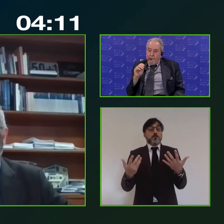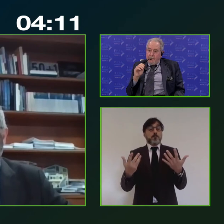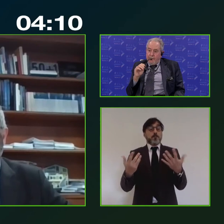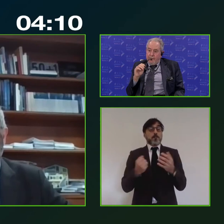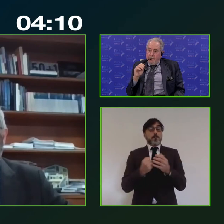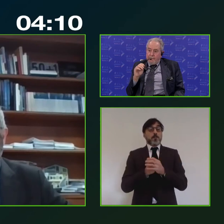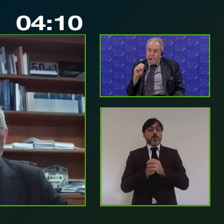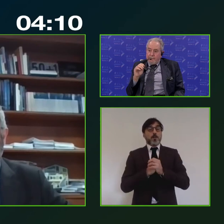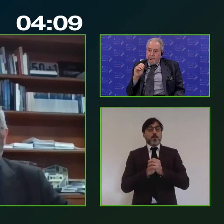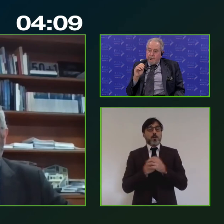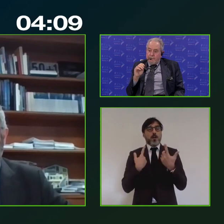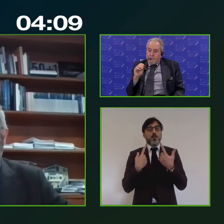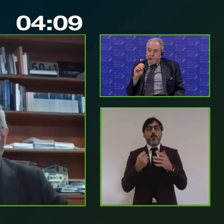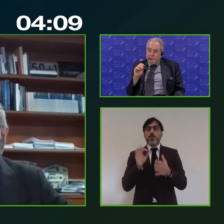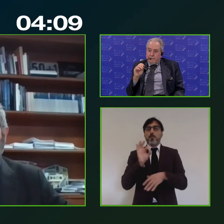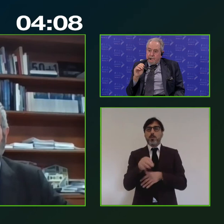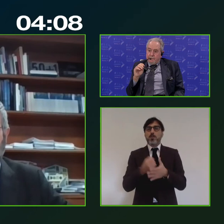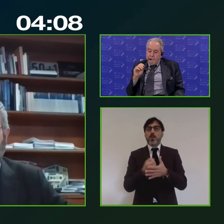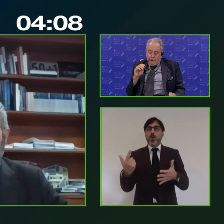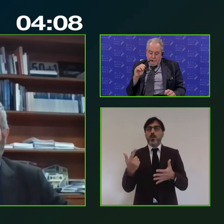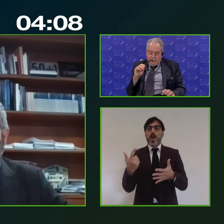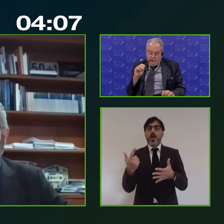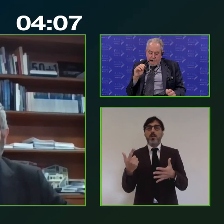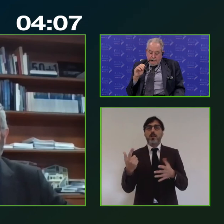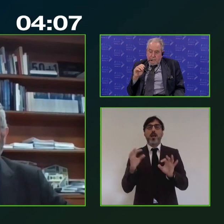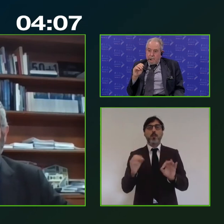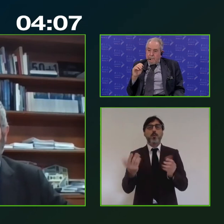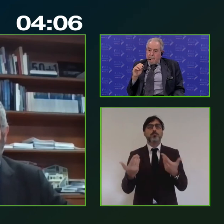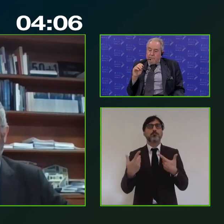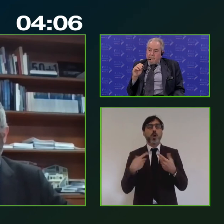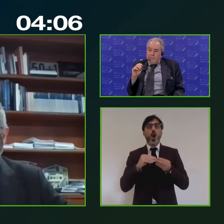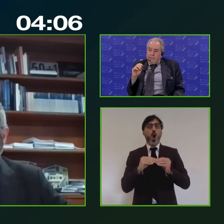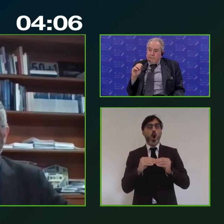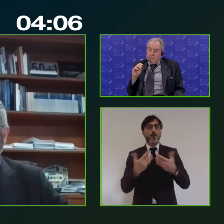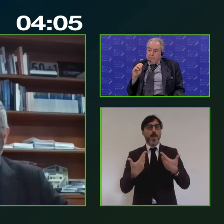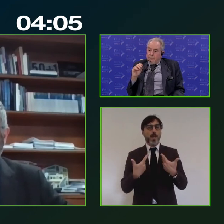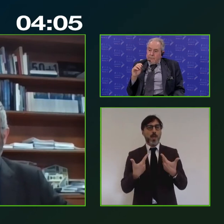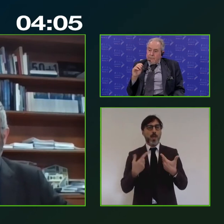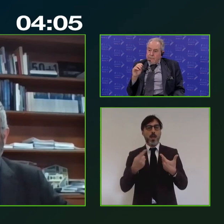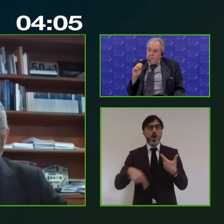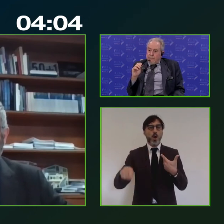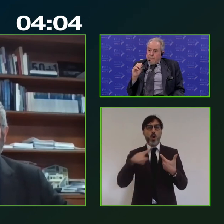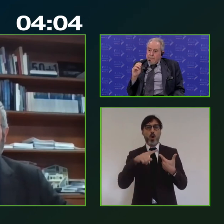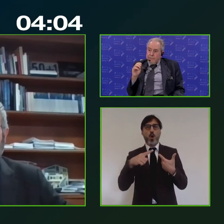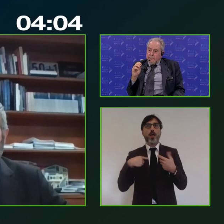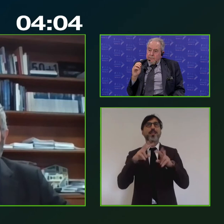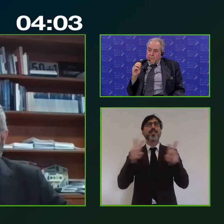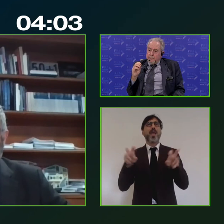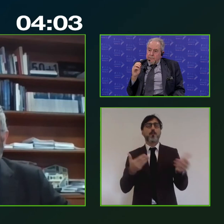così la questione fondamentale sia l'approccio con cui noi affrontiamo queste idee